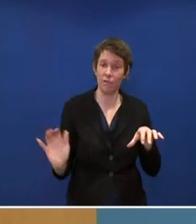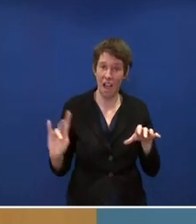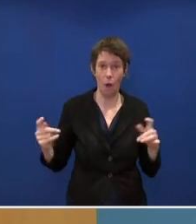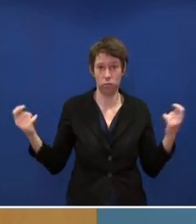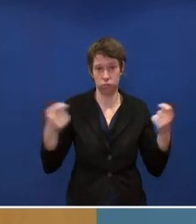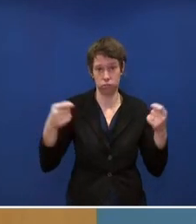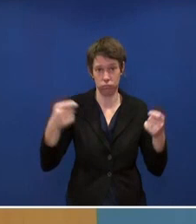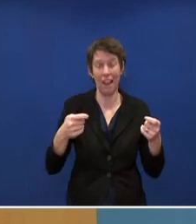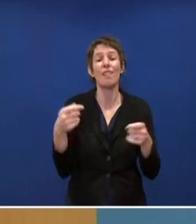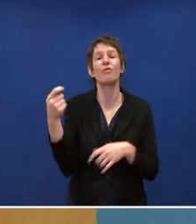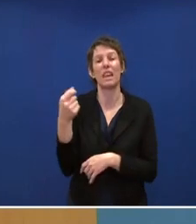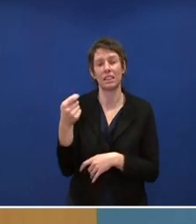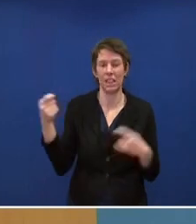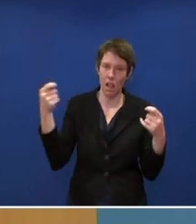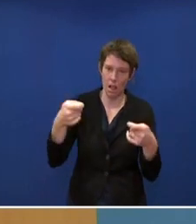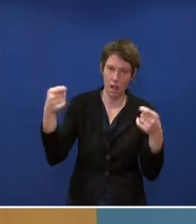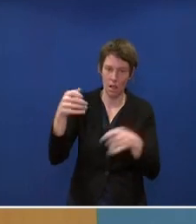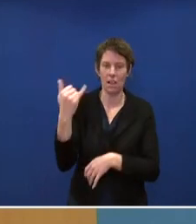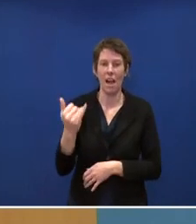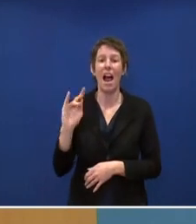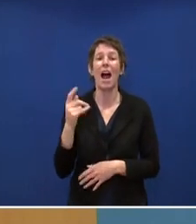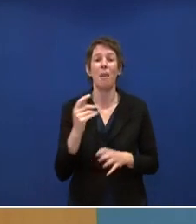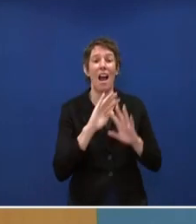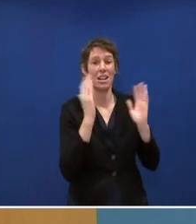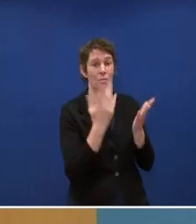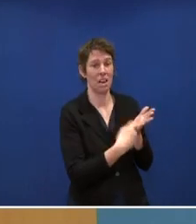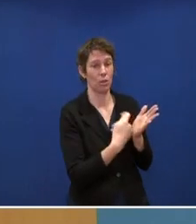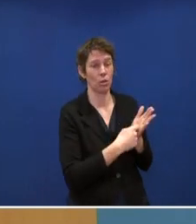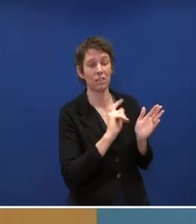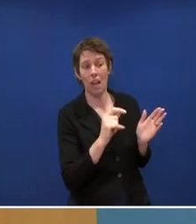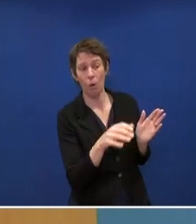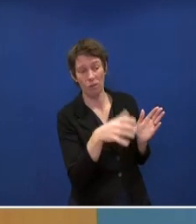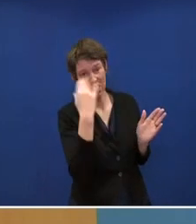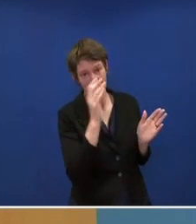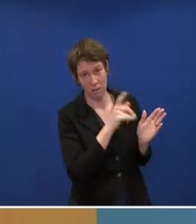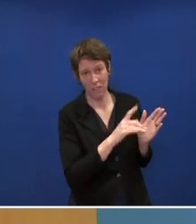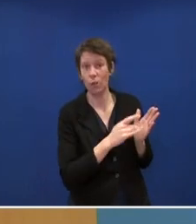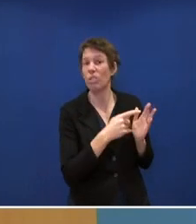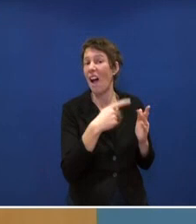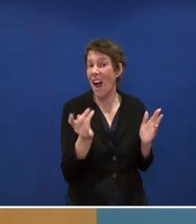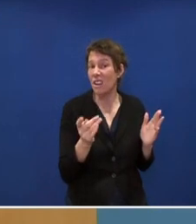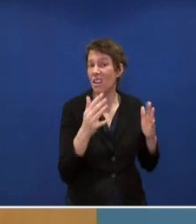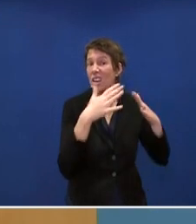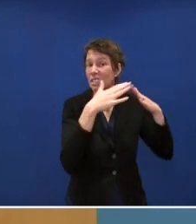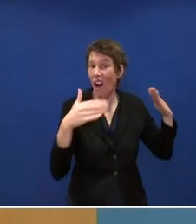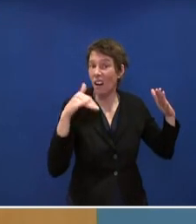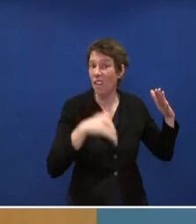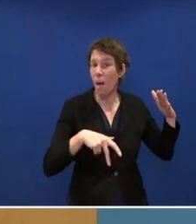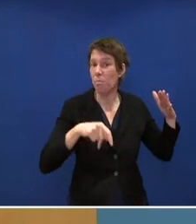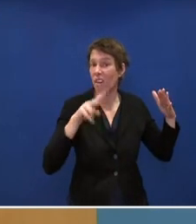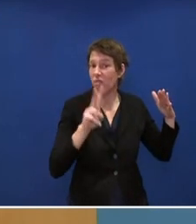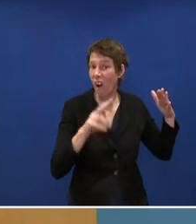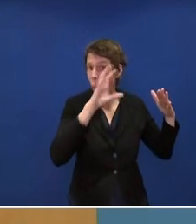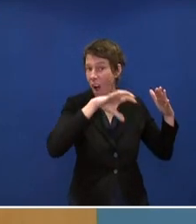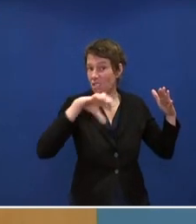Gleichzeitig muss man aber auch sehen, oder die Kosten für die Allgemeinheit im Blick behalten, weil ja nicht jeder zum Beispiel ein Dach hat, um sich eine PV-Anlage dort